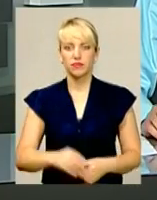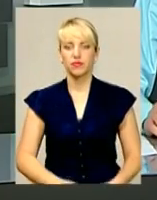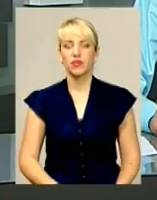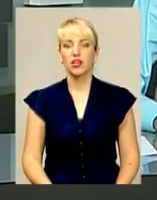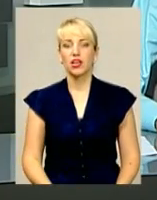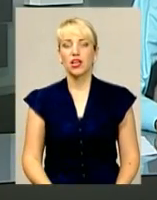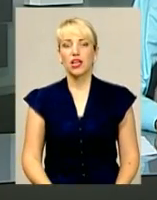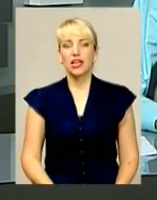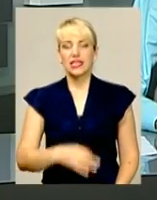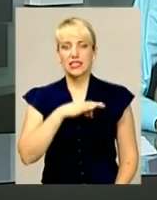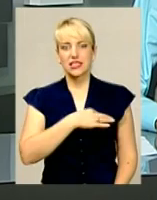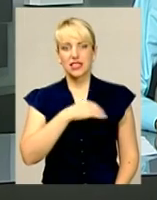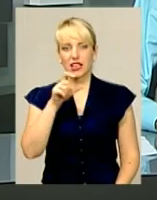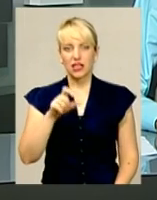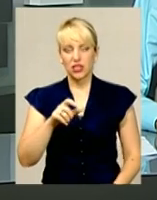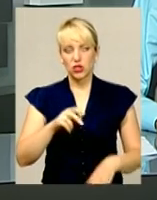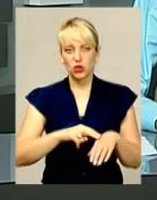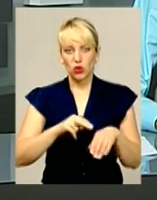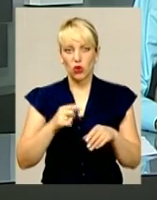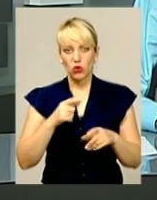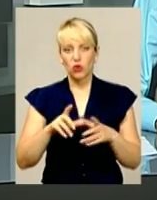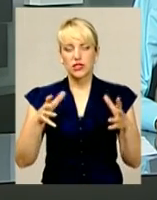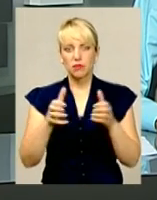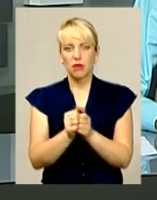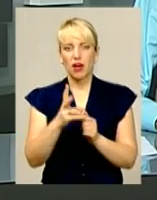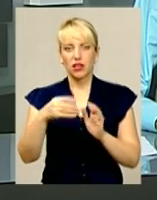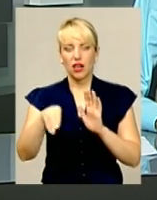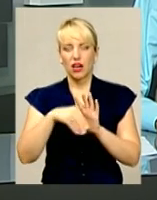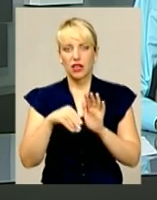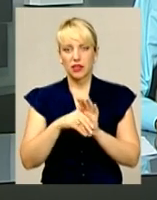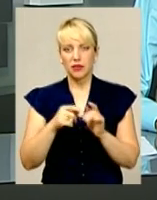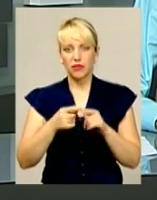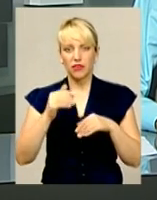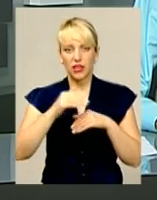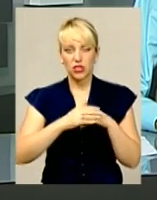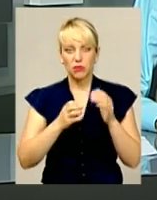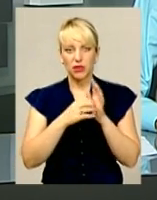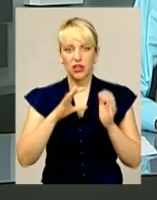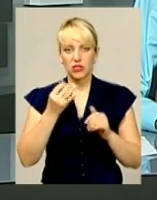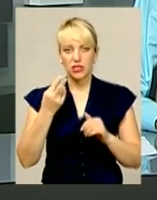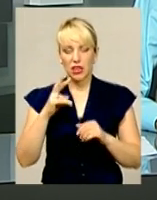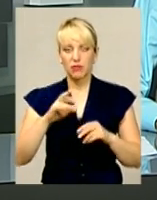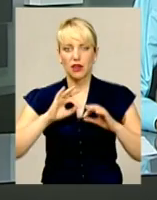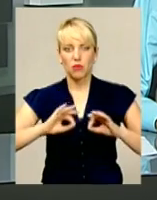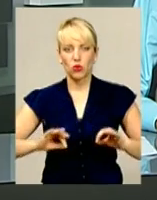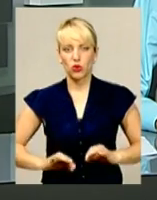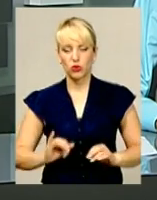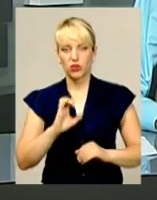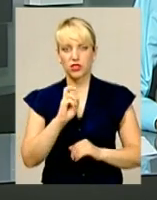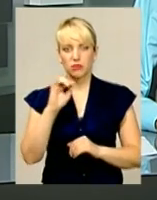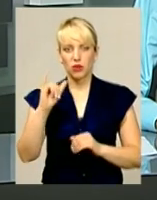Слідчого із Хмельниччини спіймали на хабарі. Ввечері 15 серпня працівники прокуратури та Служби безпеки України